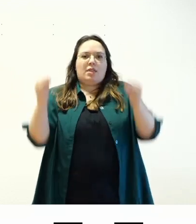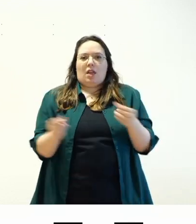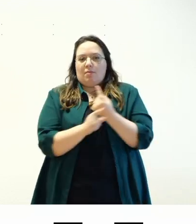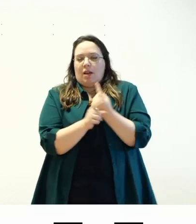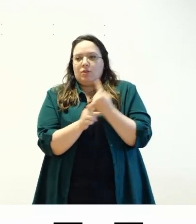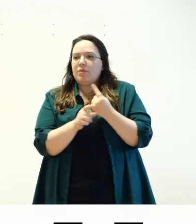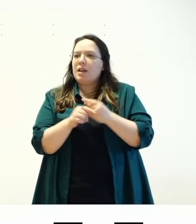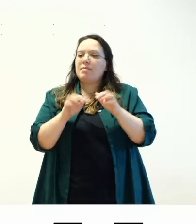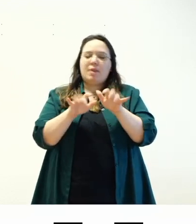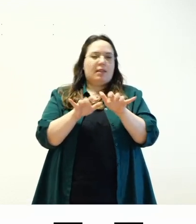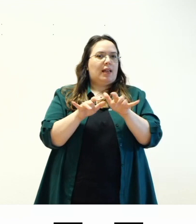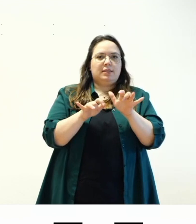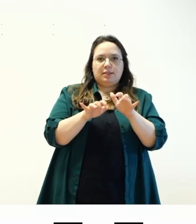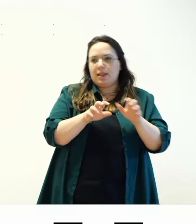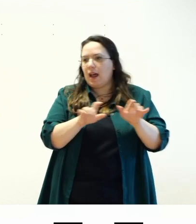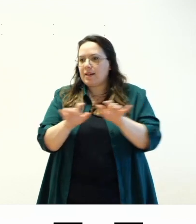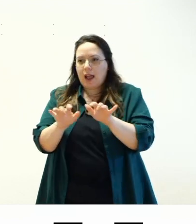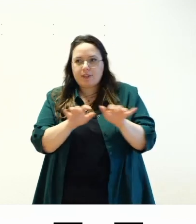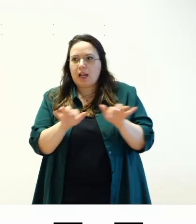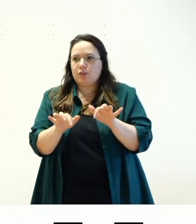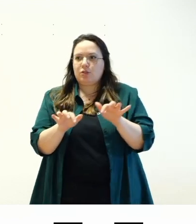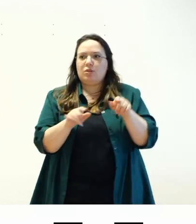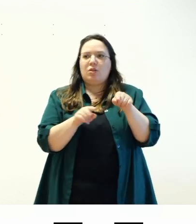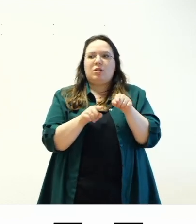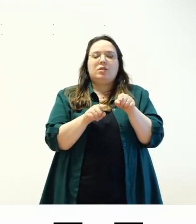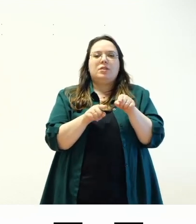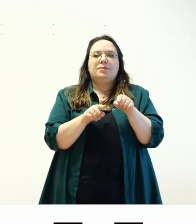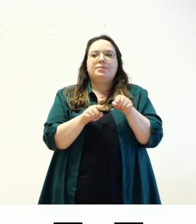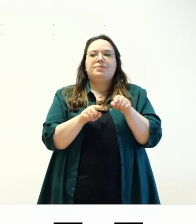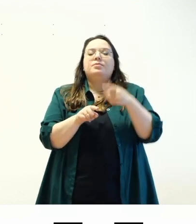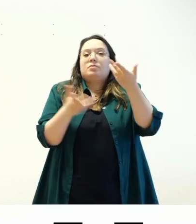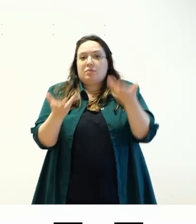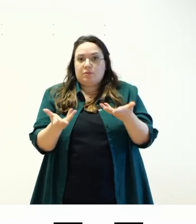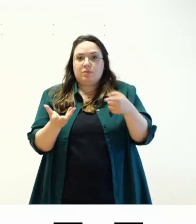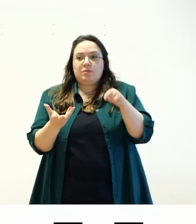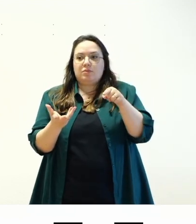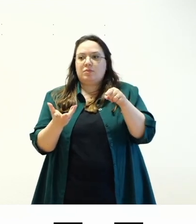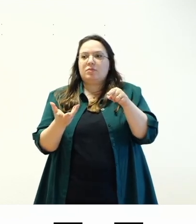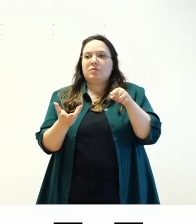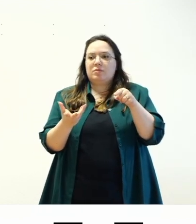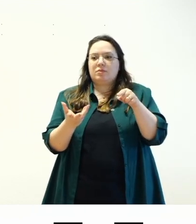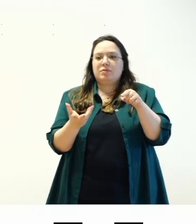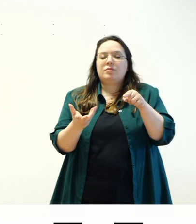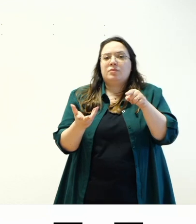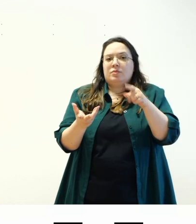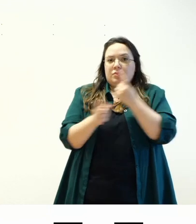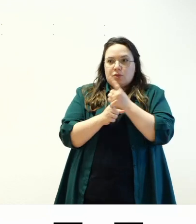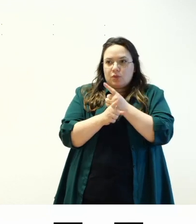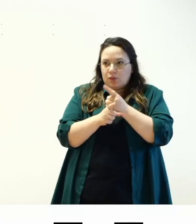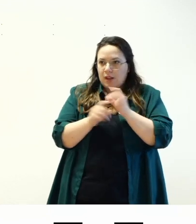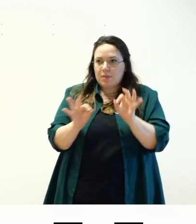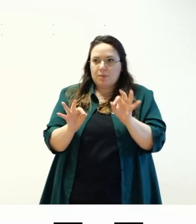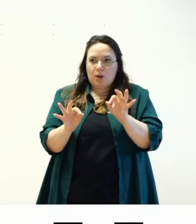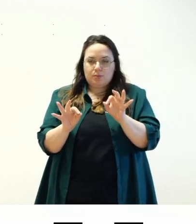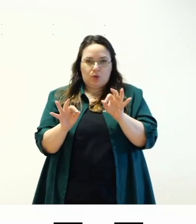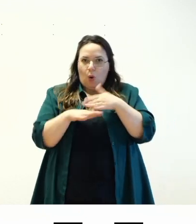semplicemente per un motivo semplicemente perché andare a effettuare questi test probabilmente richiederebbe molto tempo